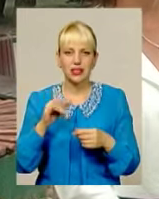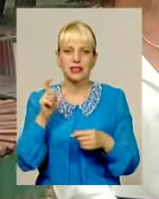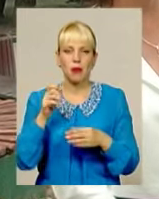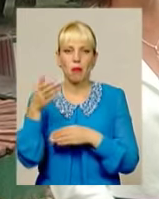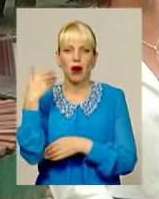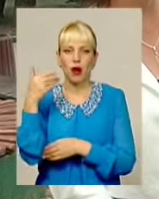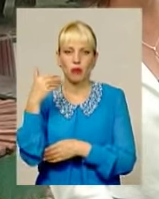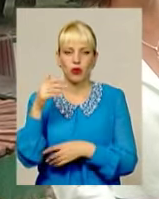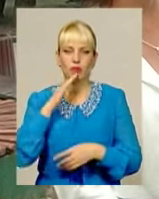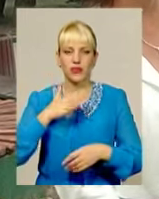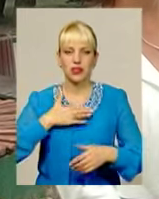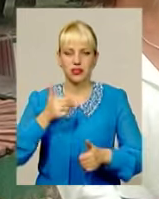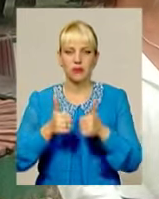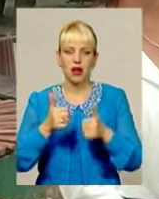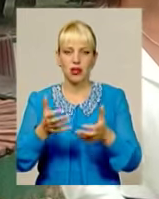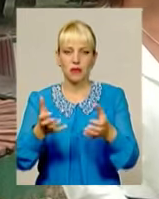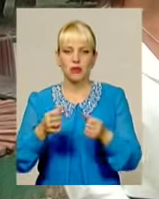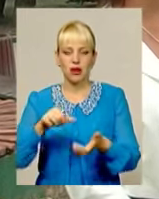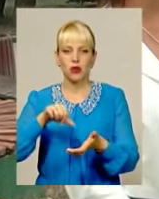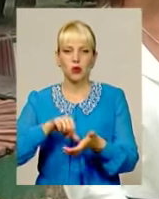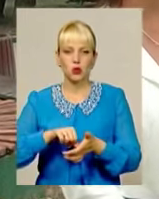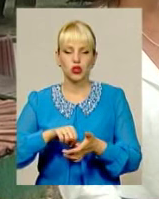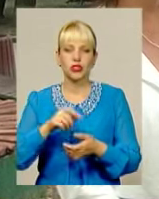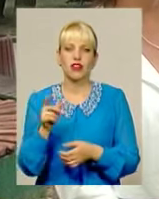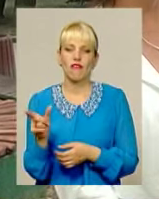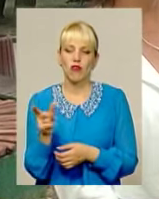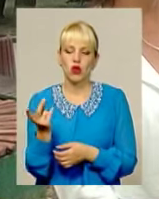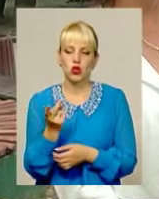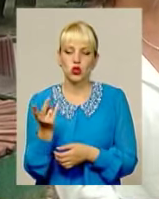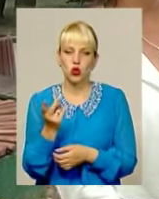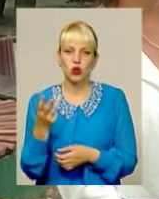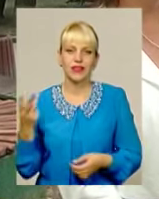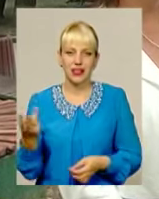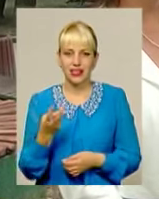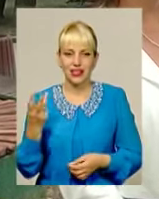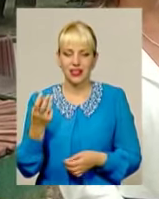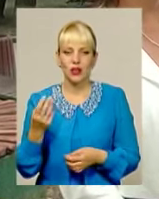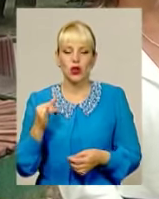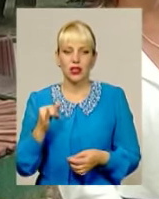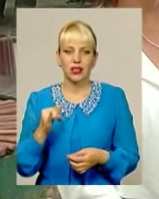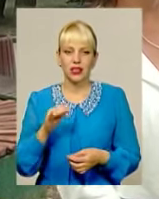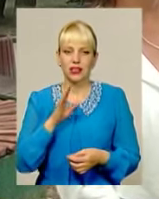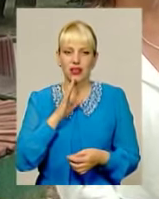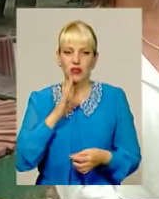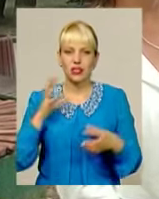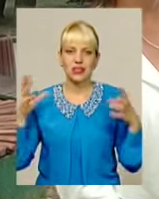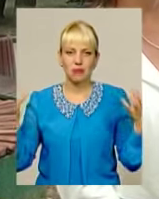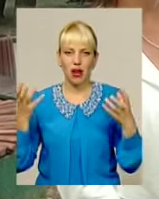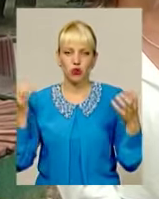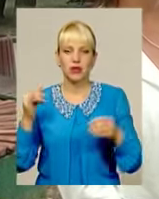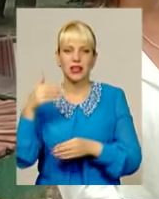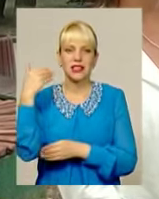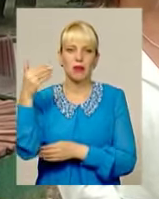приймала участь в соло, дуети, тріо, приймала міні-дівчатки з батонами і з